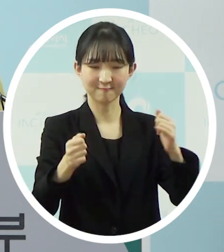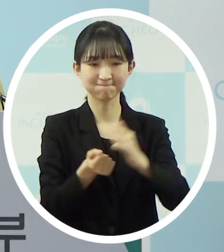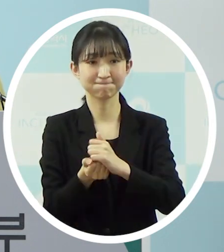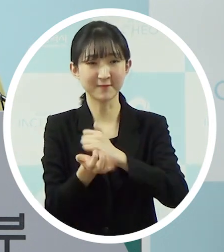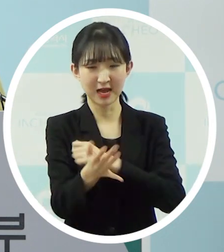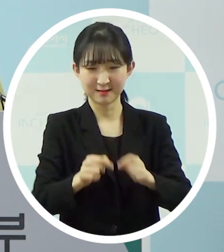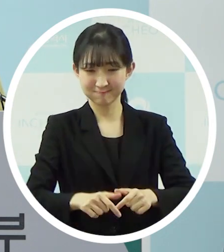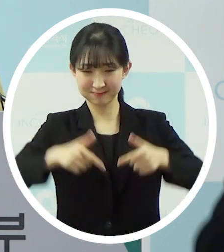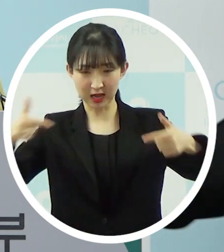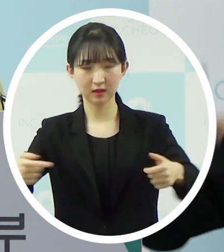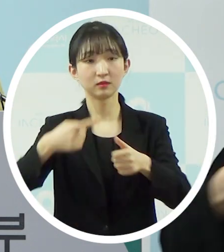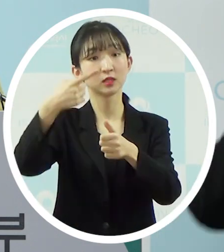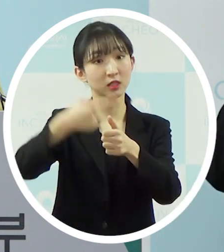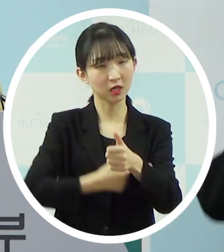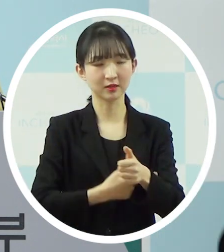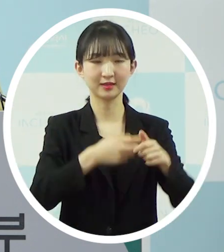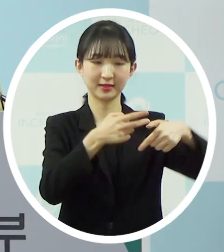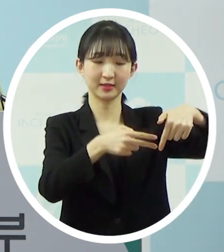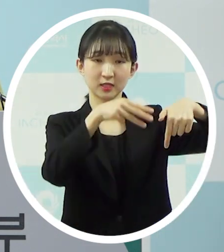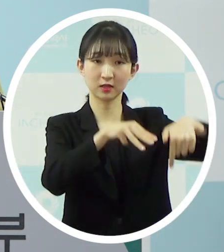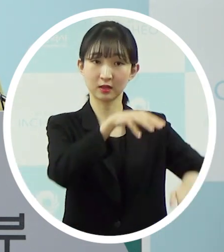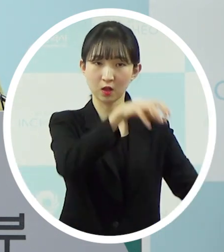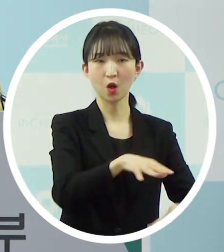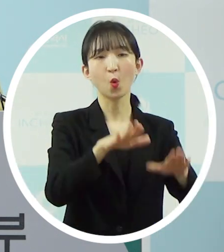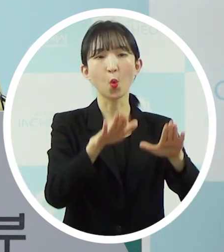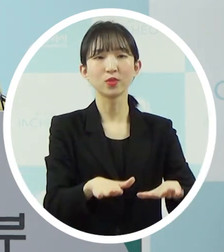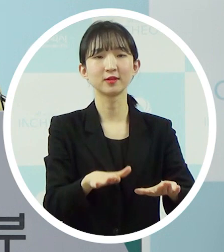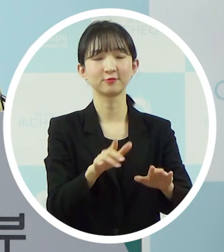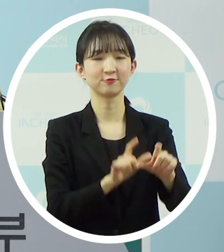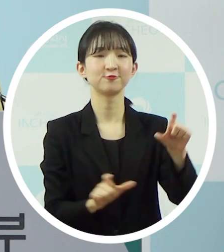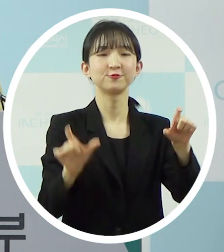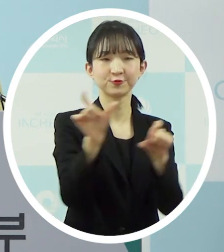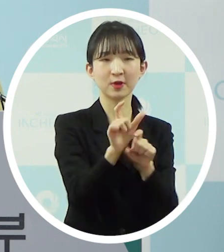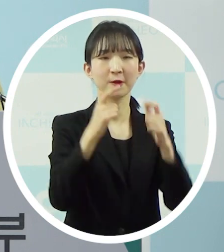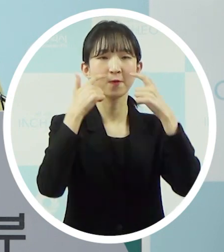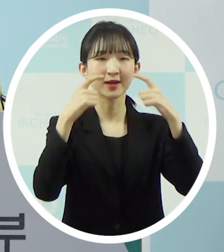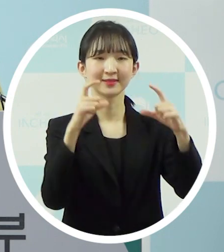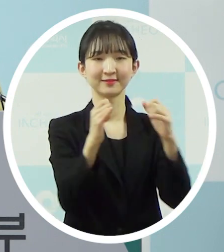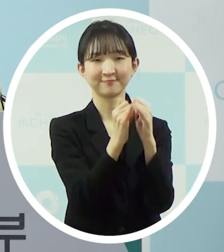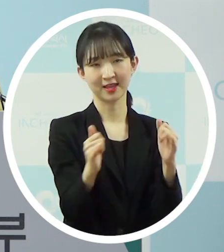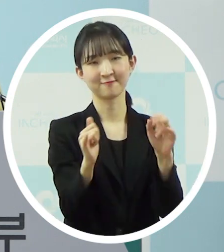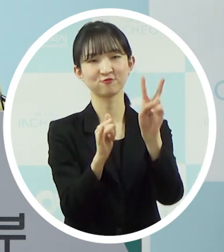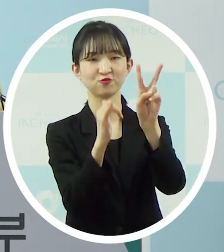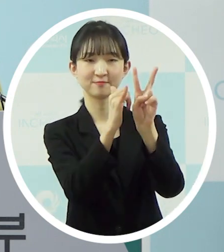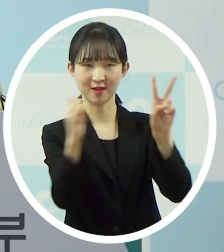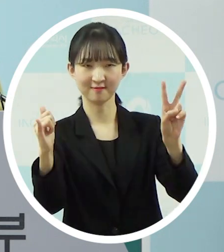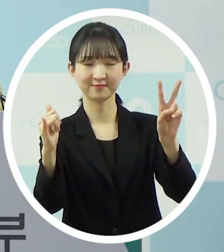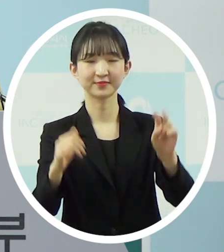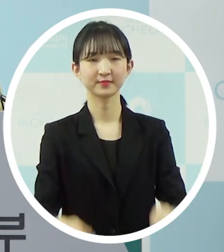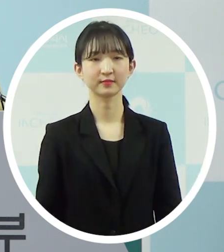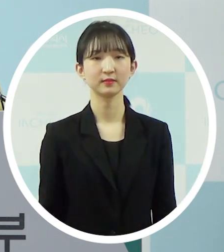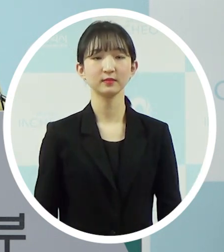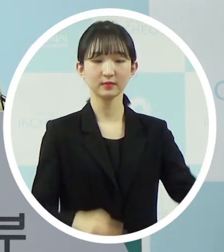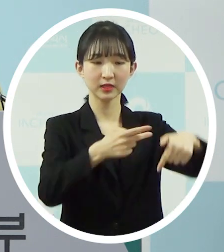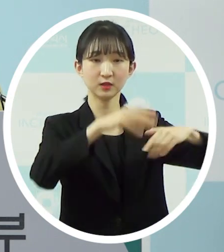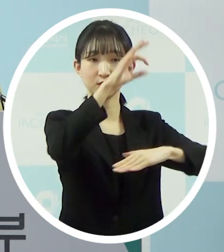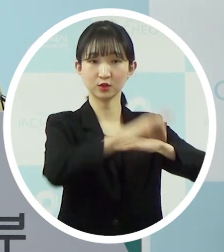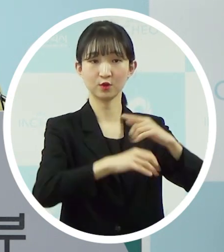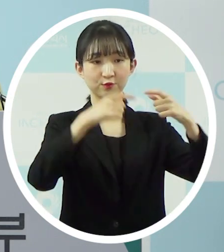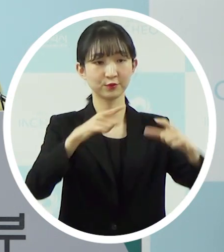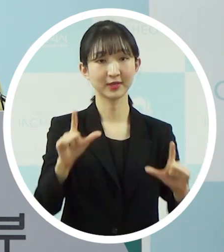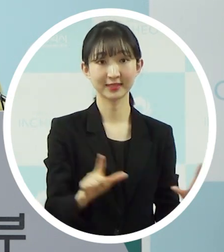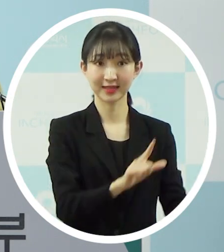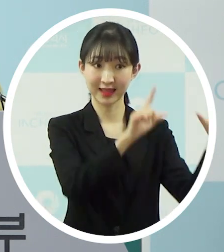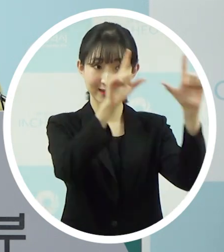인천에서도 금일 2명의 추가 확진자가 발생했습니다. 인천 서구에 거주하는